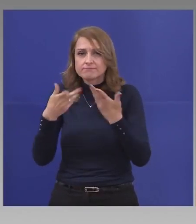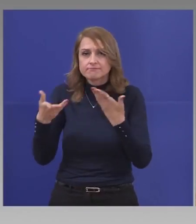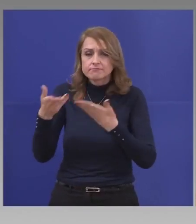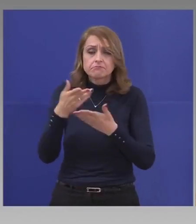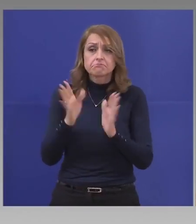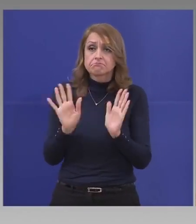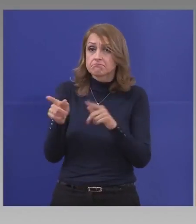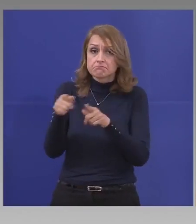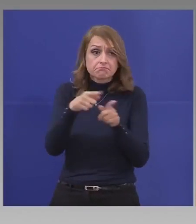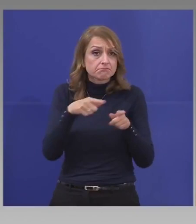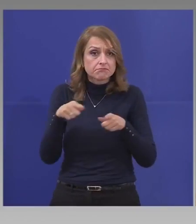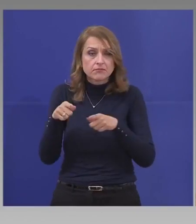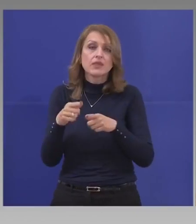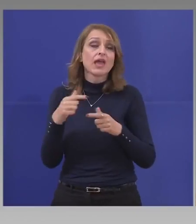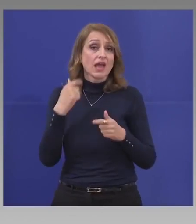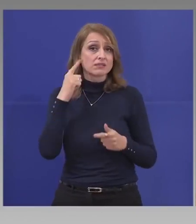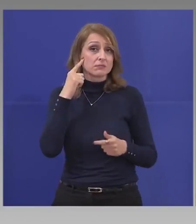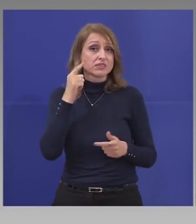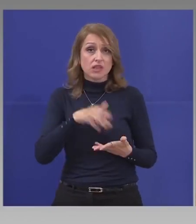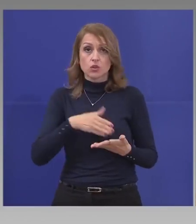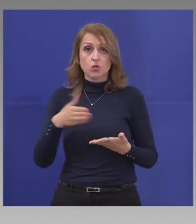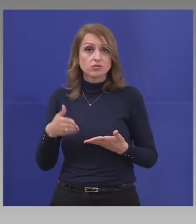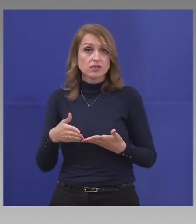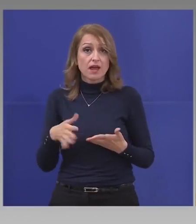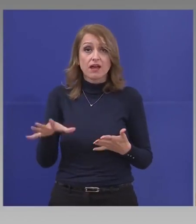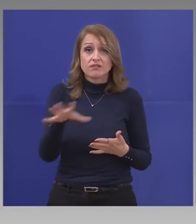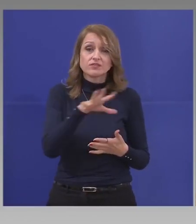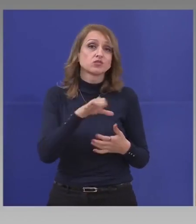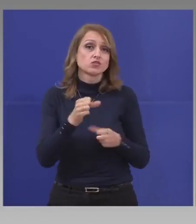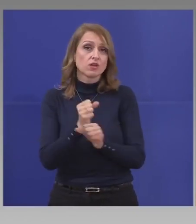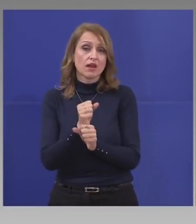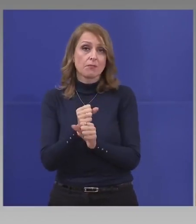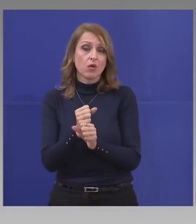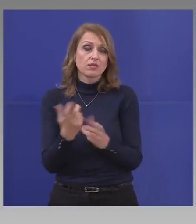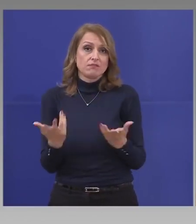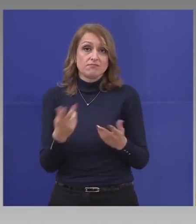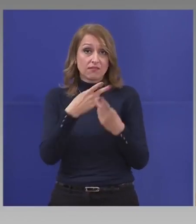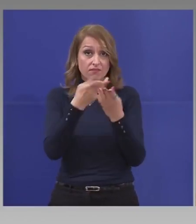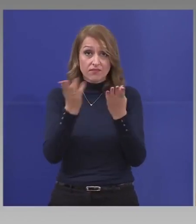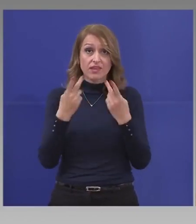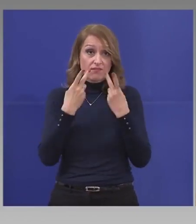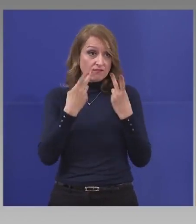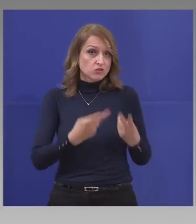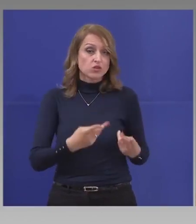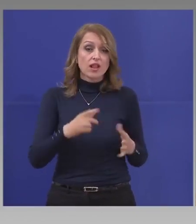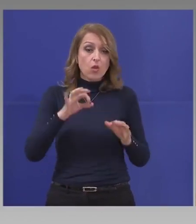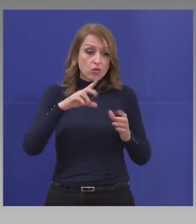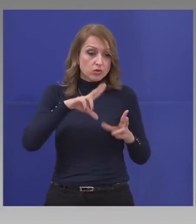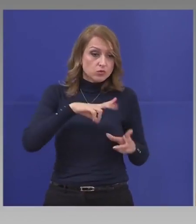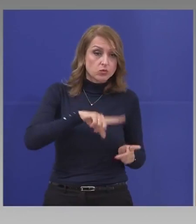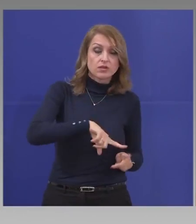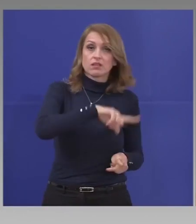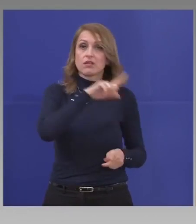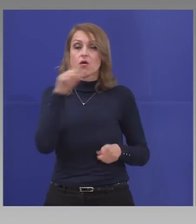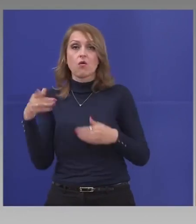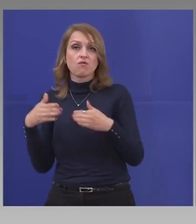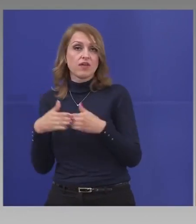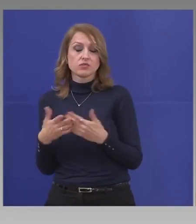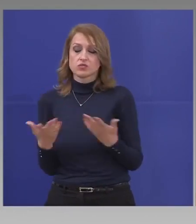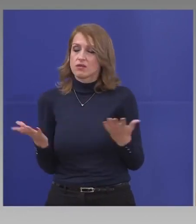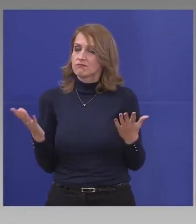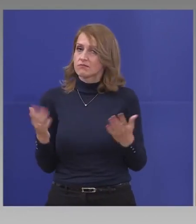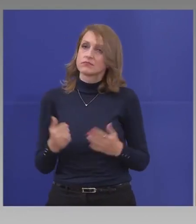мисля, че до сега работят и те виждат от сутрин до вечер без отказа. Друг?